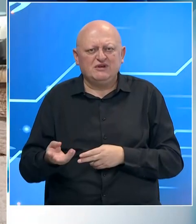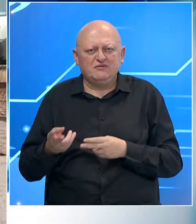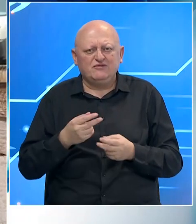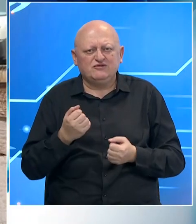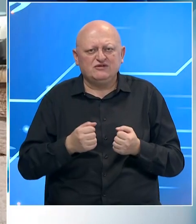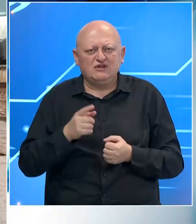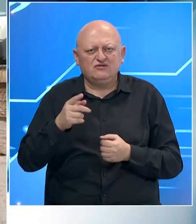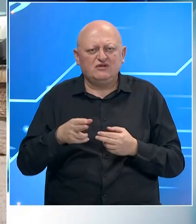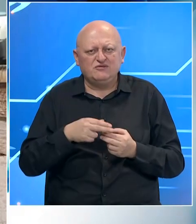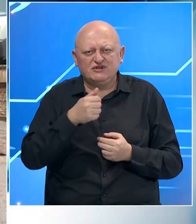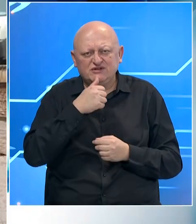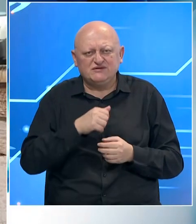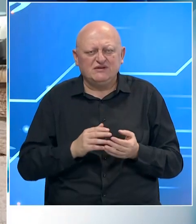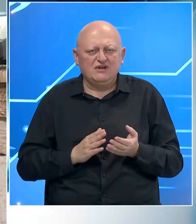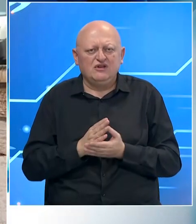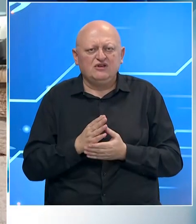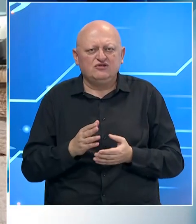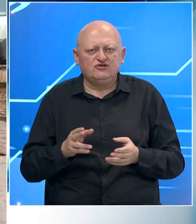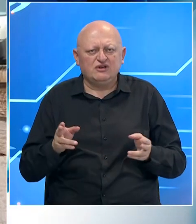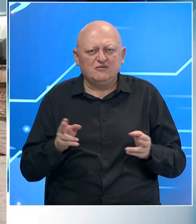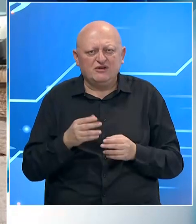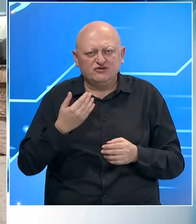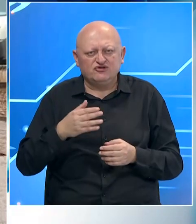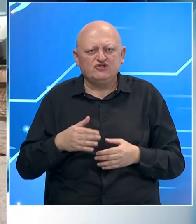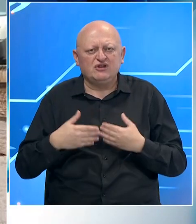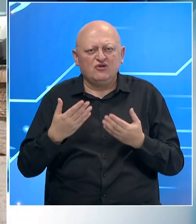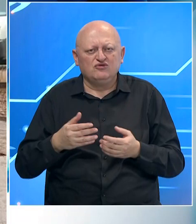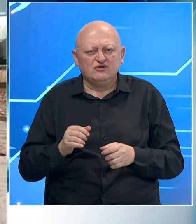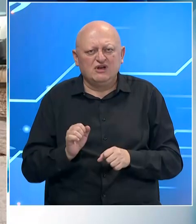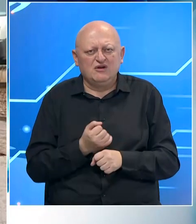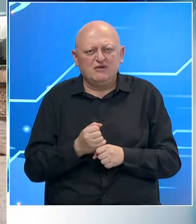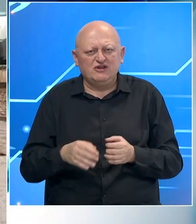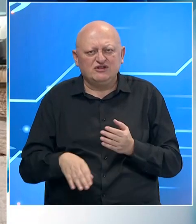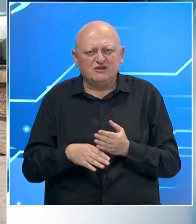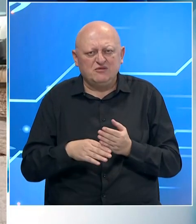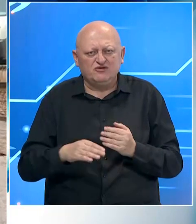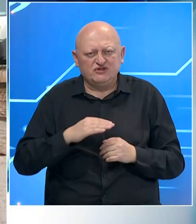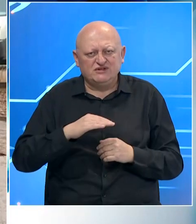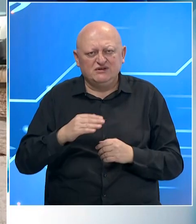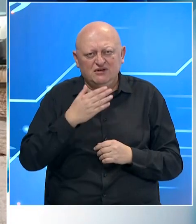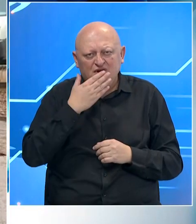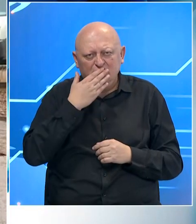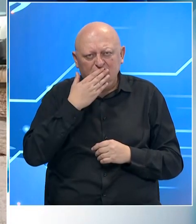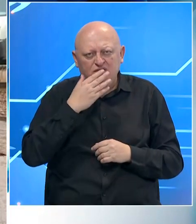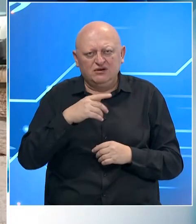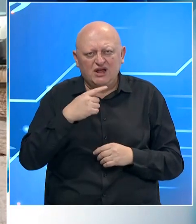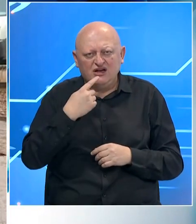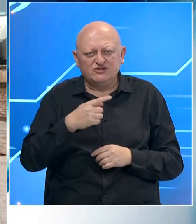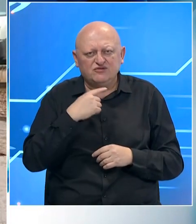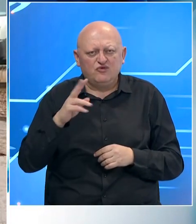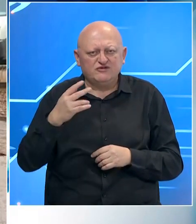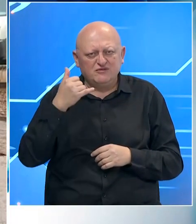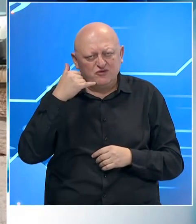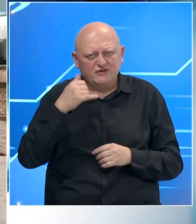besplatan prevoz vozila do najbližeg servisa ili slučaju manjeg oštećenja uslugu mehaničarske pomoći na cesti. Navode da je